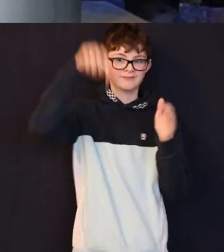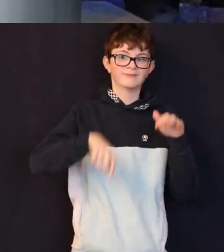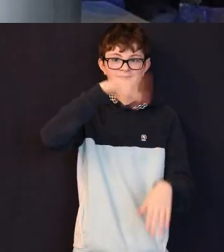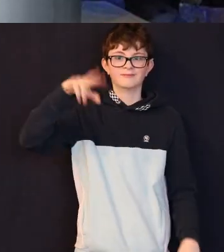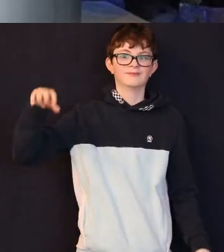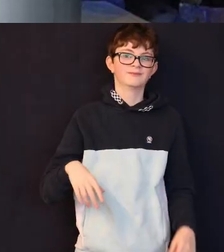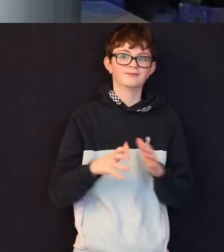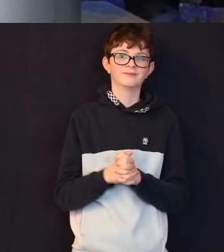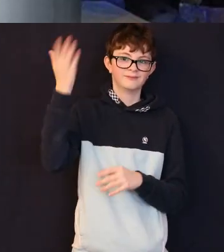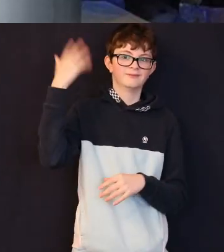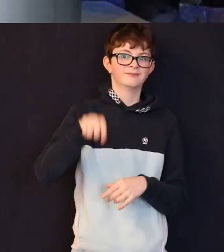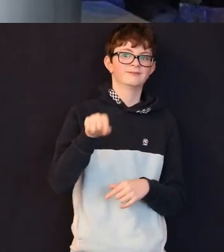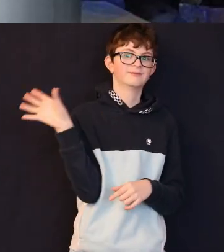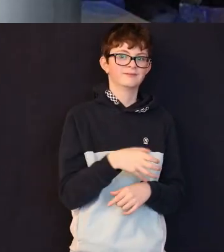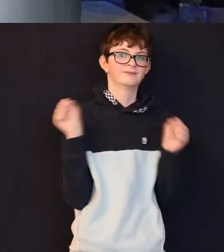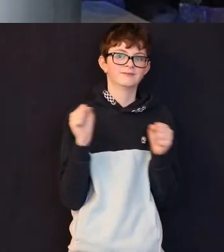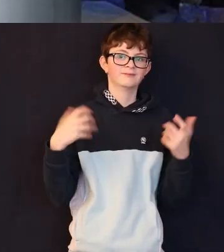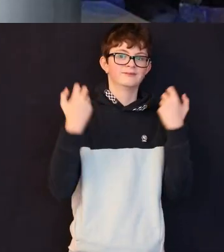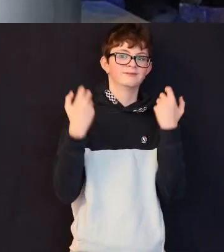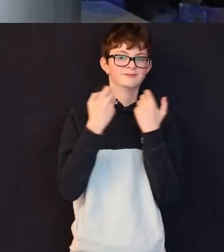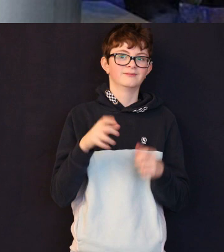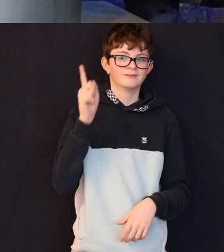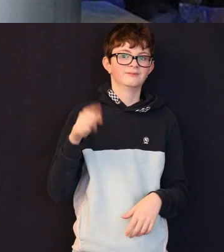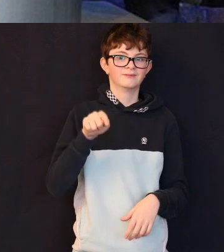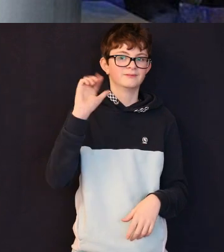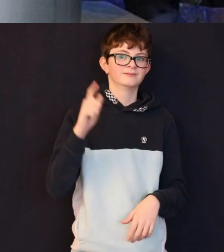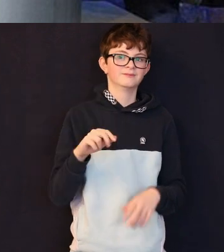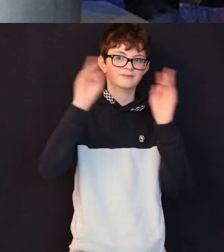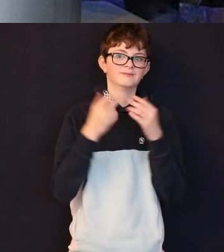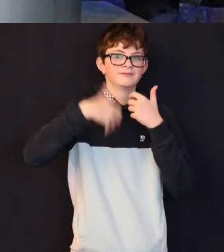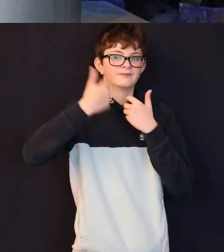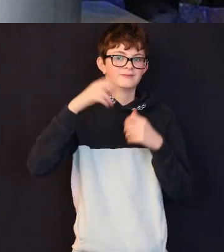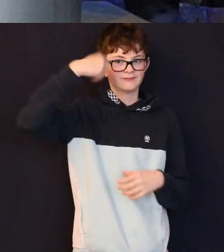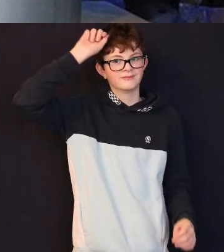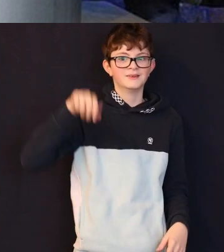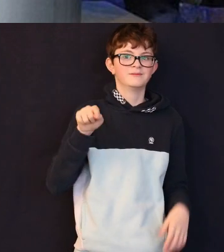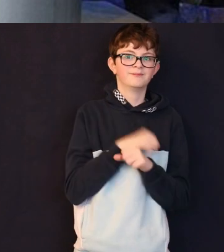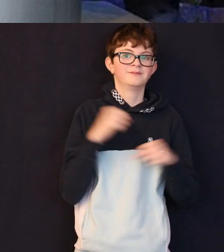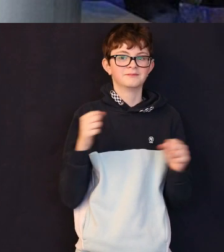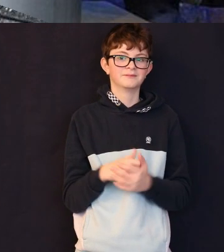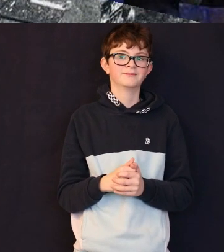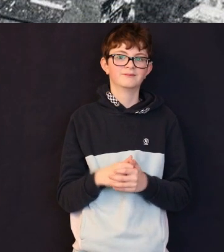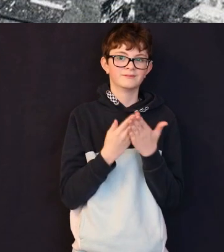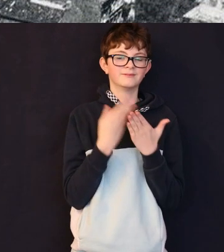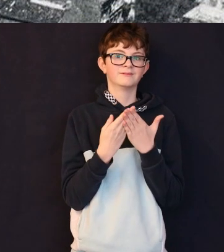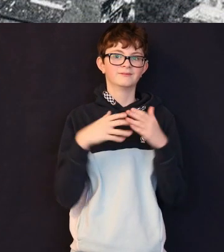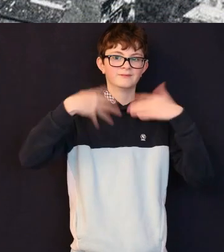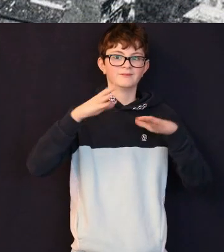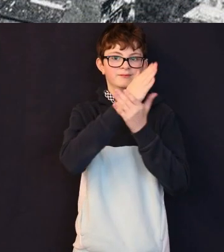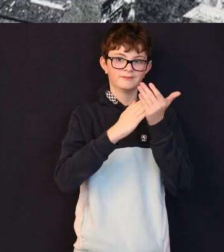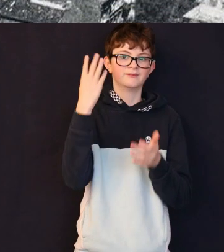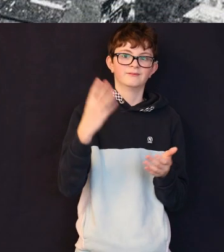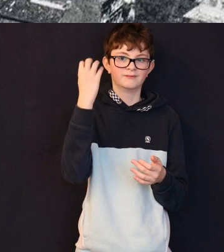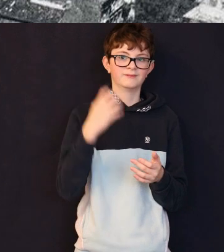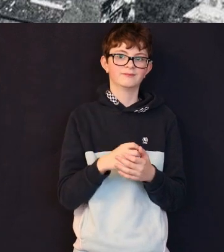Schweres Wasser statt kühles Bier Heigerloch schreit Wissenschaftsgeschichte Wegen der Bombardierung Berlins